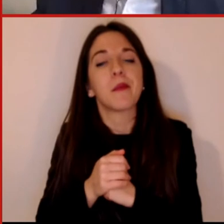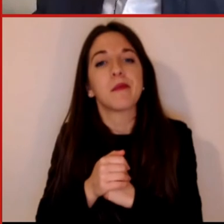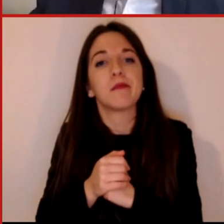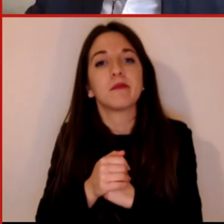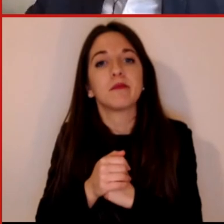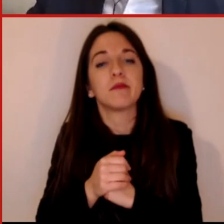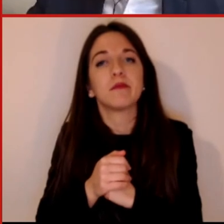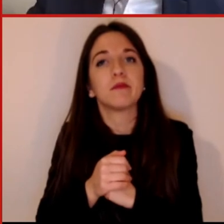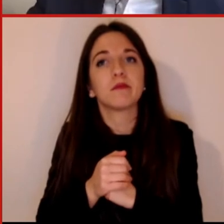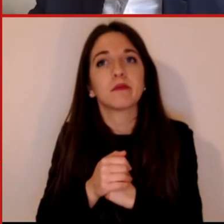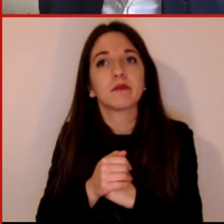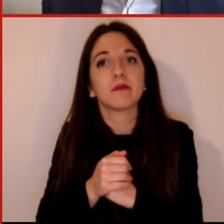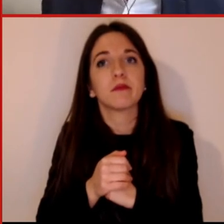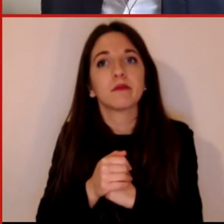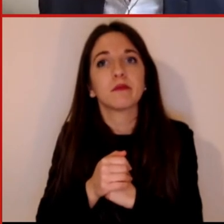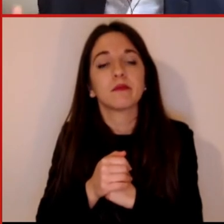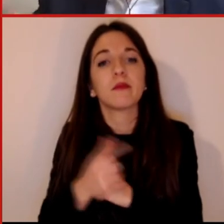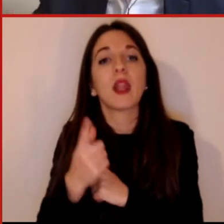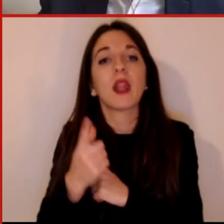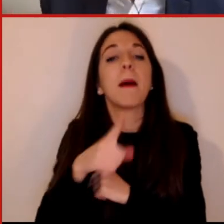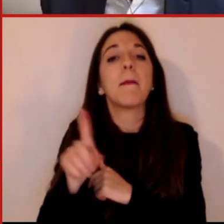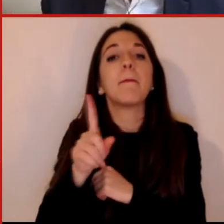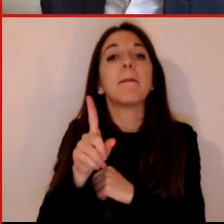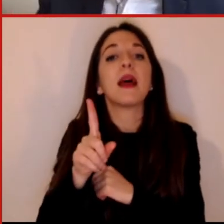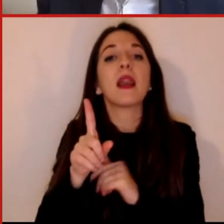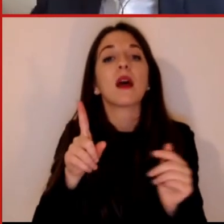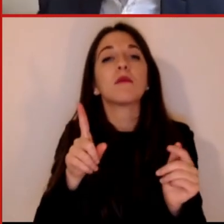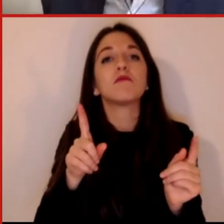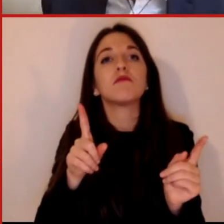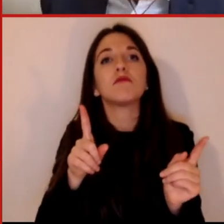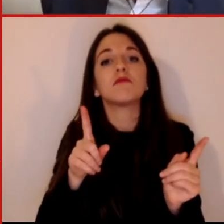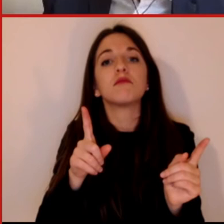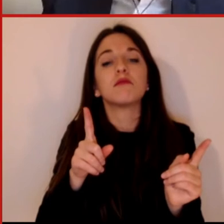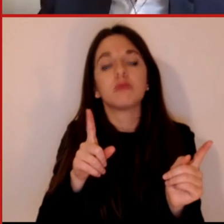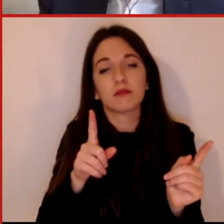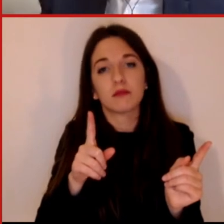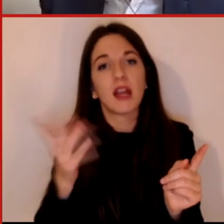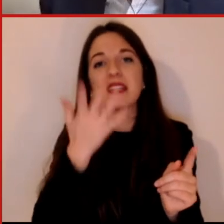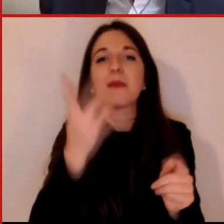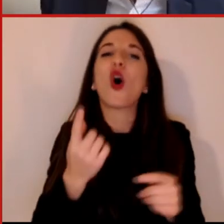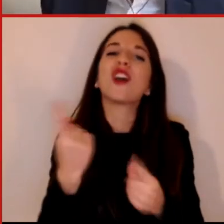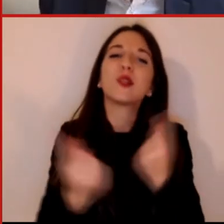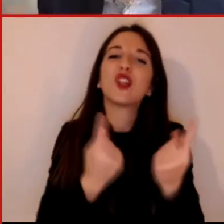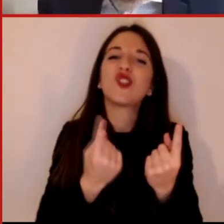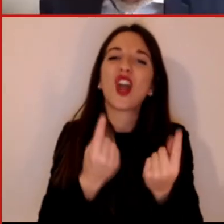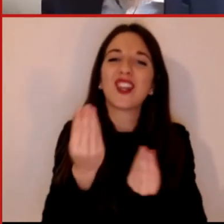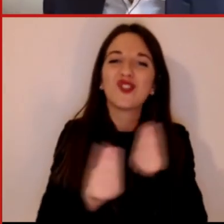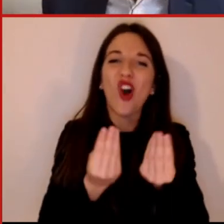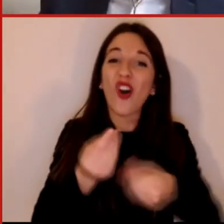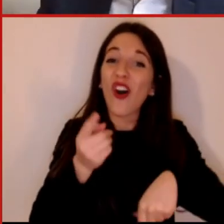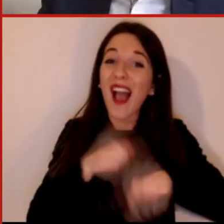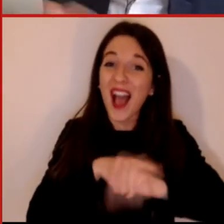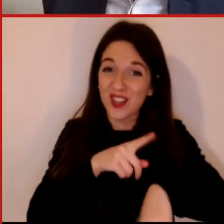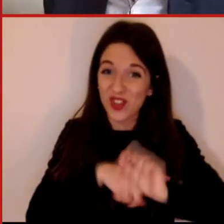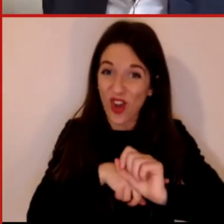delle metriche, delle indicazioni quantitative a cose che sono ad esempio il gioco del calcio, che noi abbiamo pensato per anni fosse in qualche modo